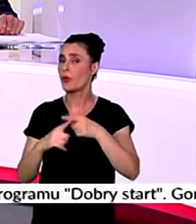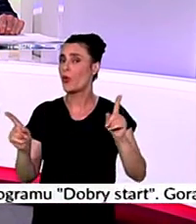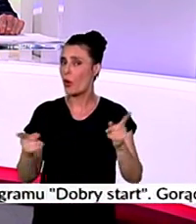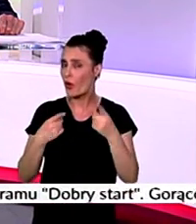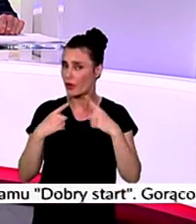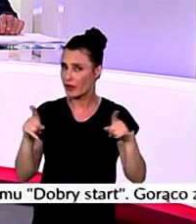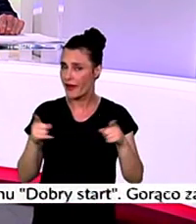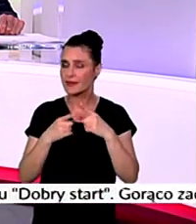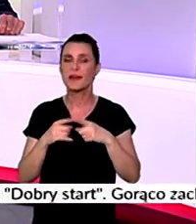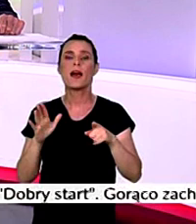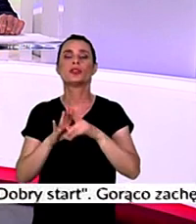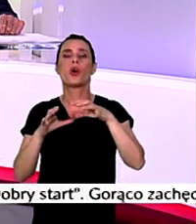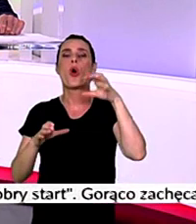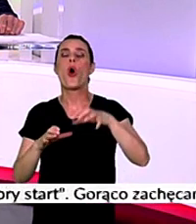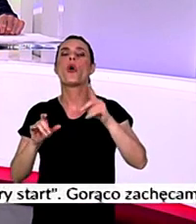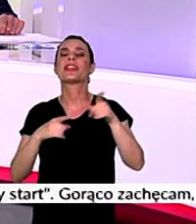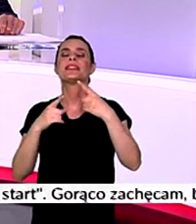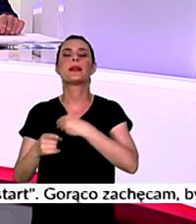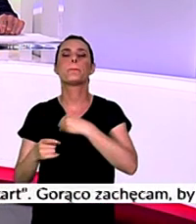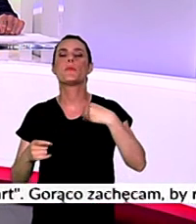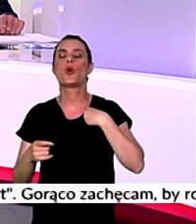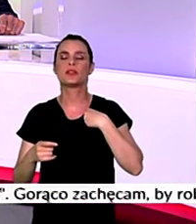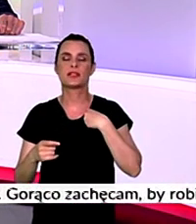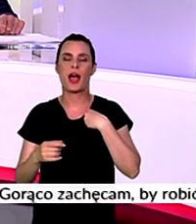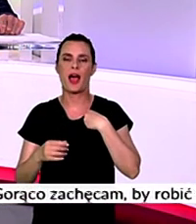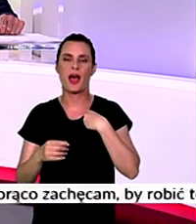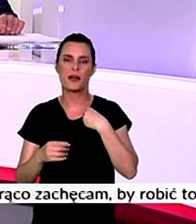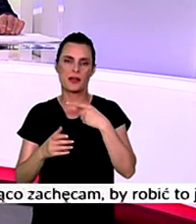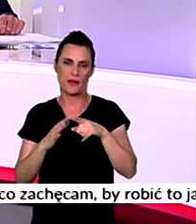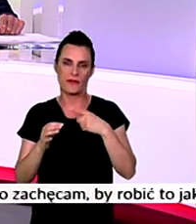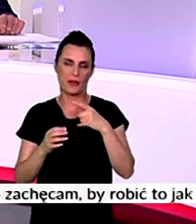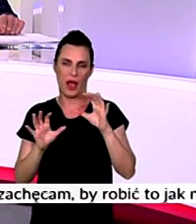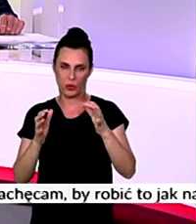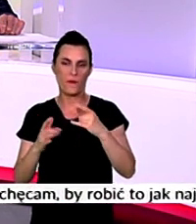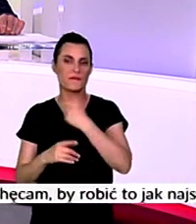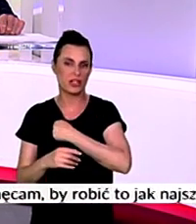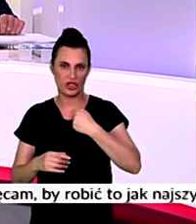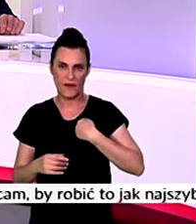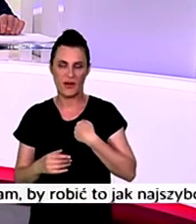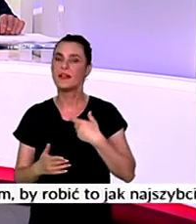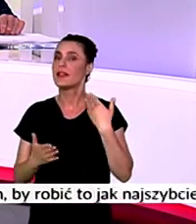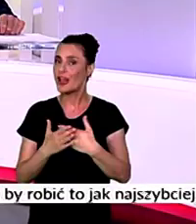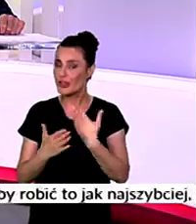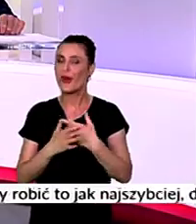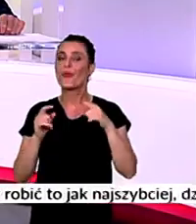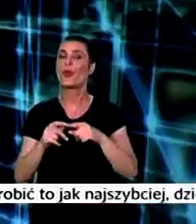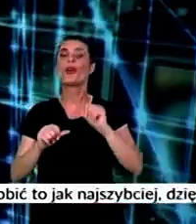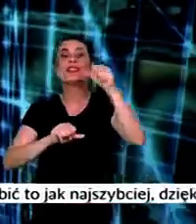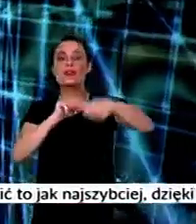w stronę gwiazd Orkiestry Polskiego Radia w Warszawie. Wydarzenie uświetniło trwający rok Mikołaja Kopernika.